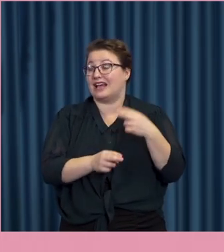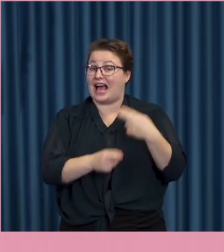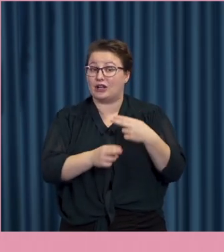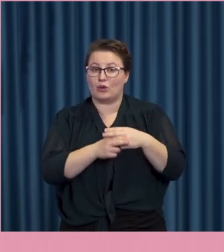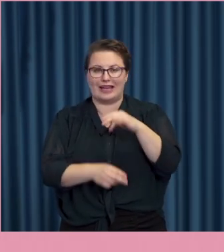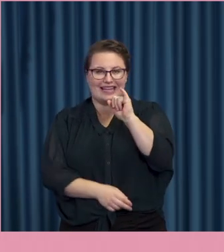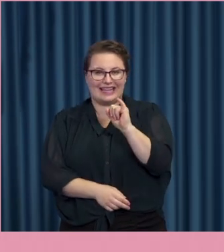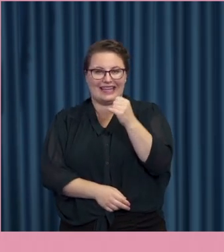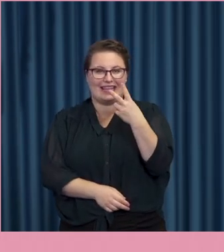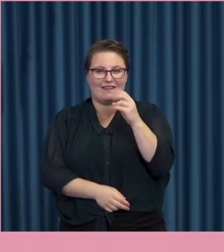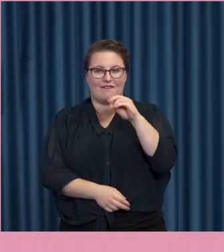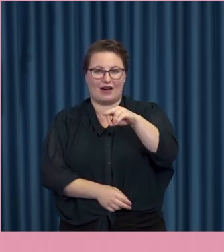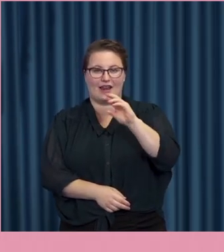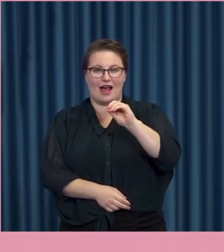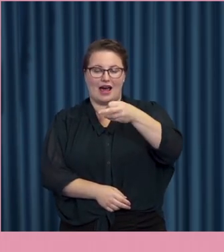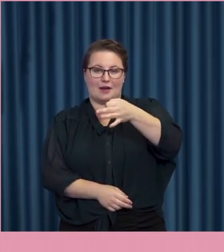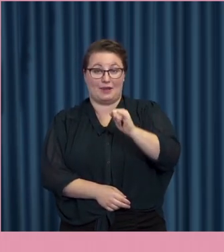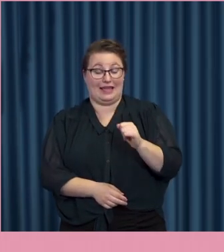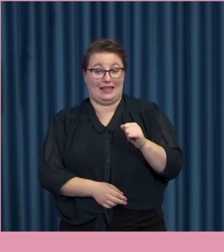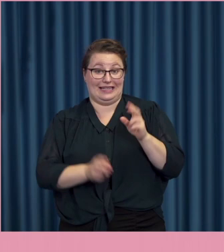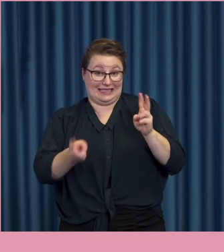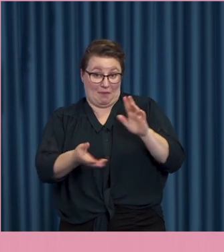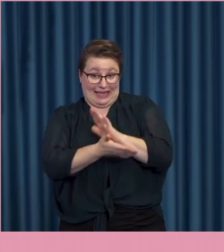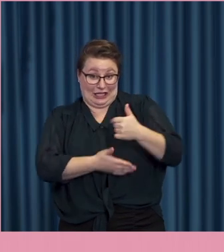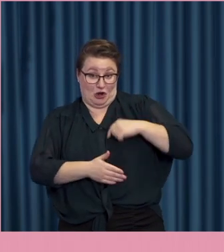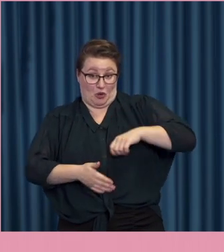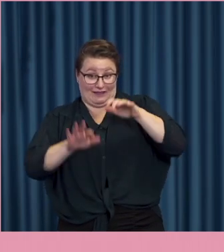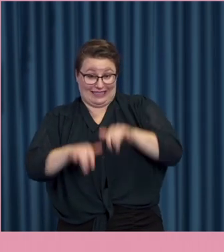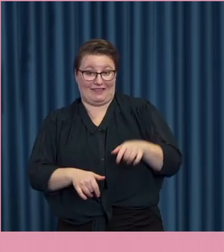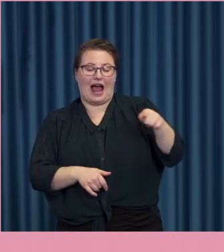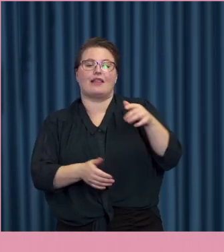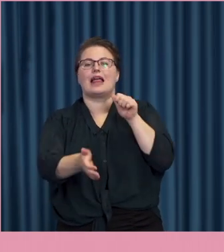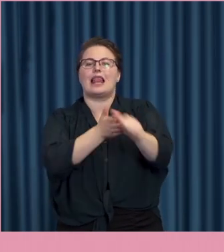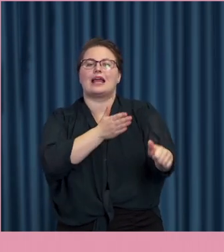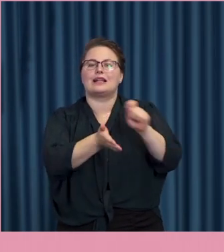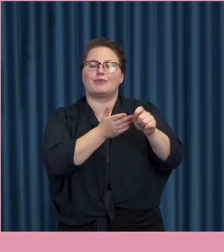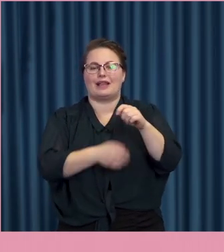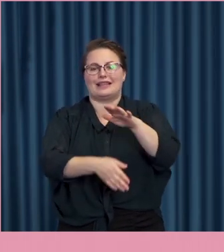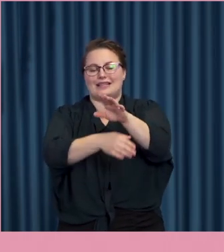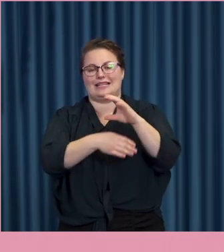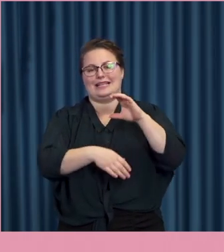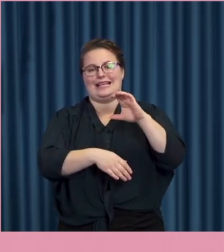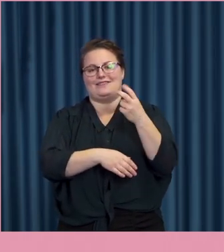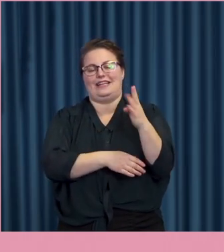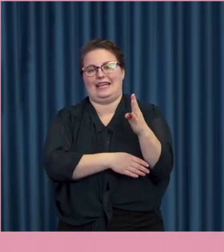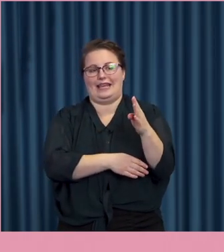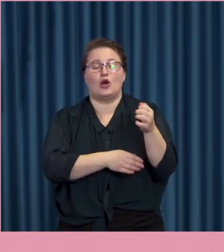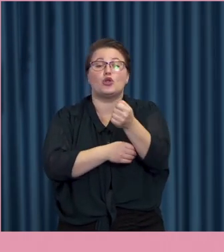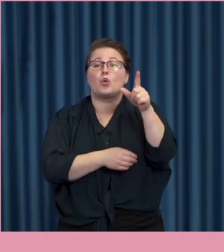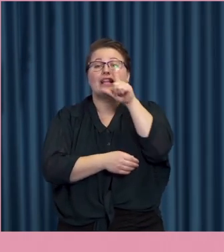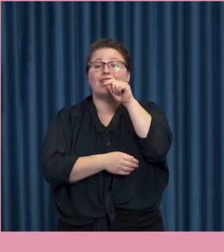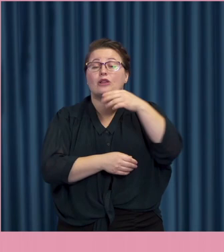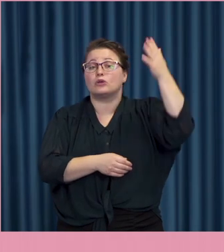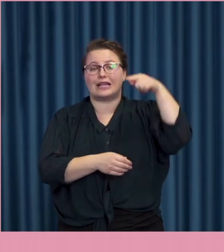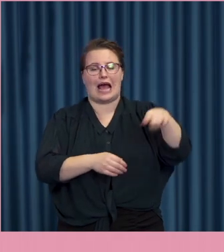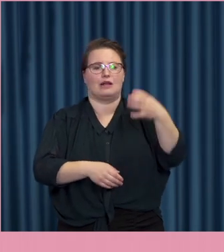Arpi som är ledarskribent för samma tidning som jag skriver i Svenska Dagbladet. Jag skrev på Twitter för bara några veckor sedan så skrev han Vad är kändisuppropet nu